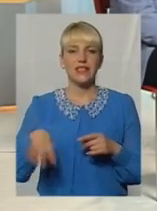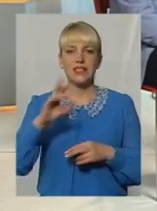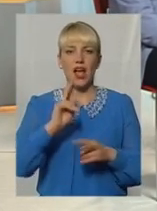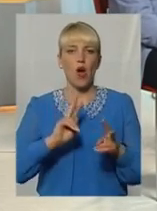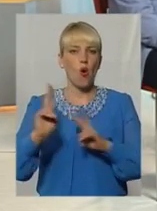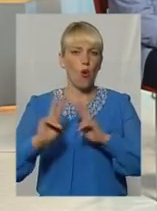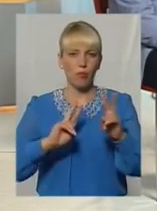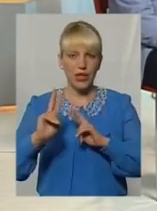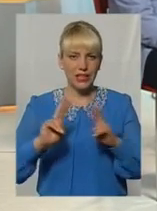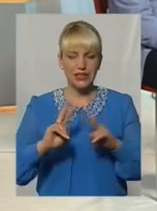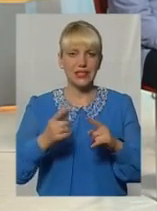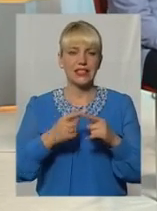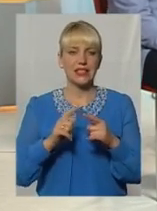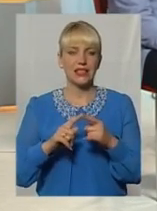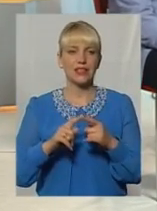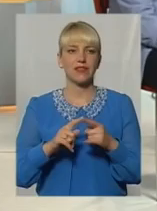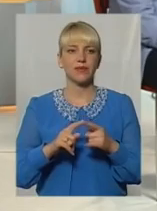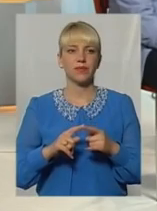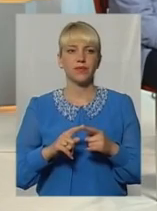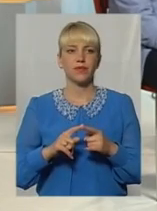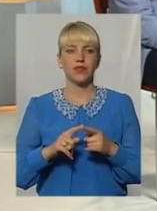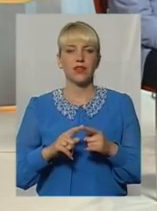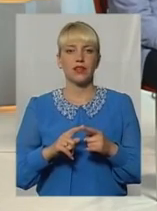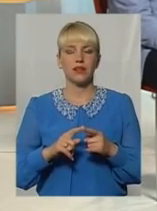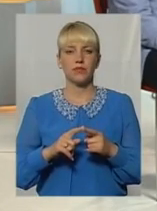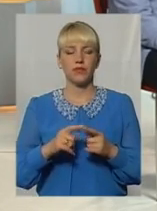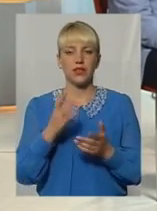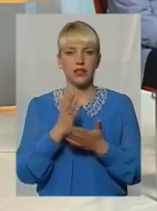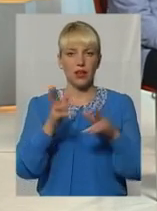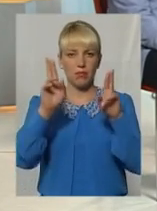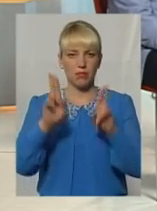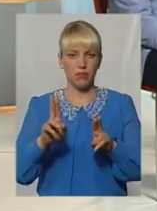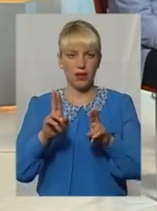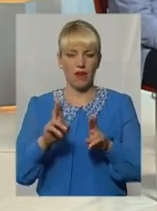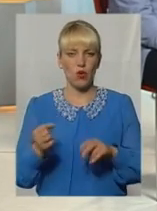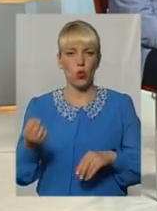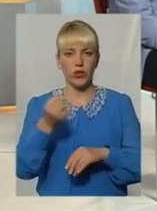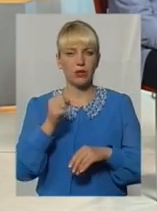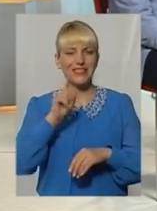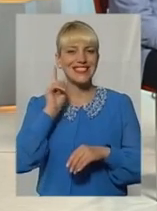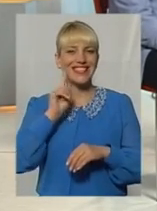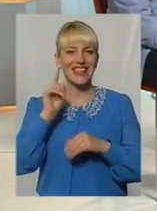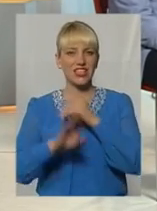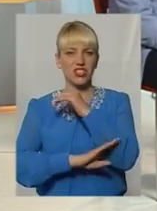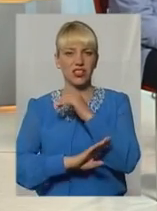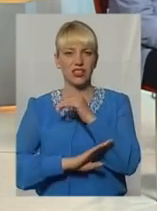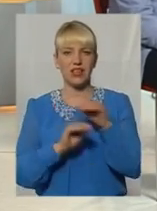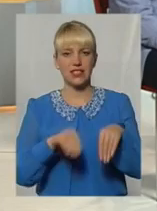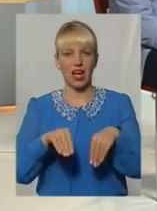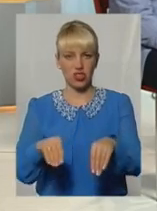процесу утримання злочинних пунктів регламентується правилами утримання злочинних пунктів України. Там